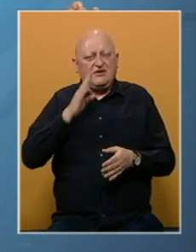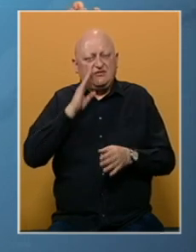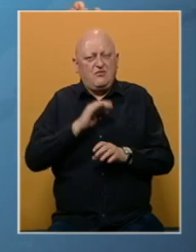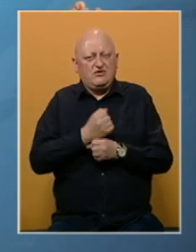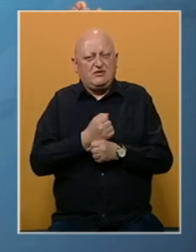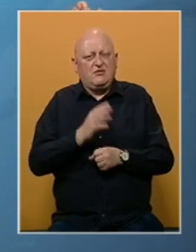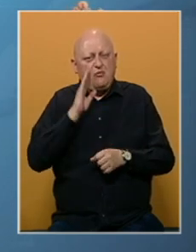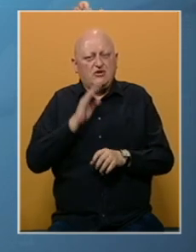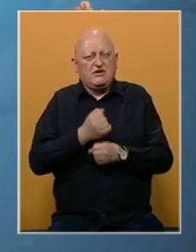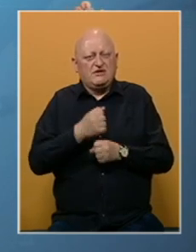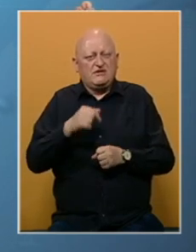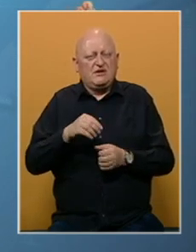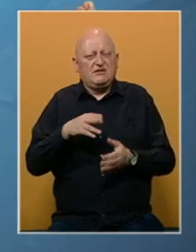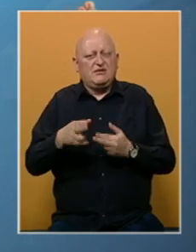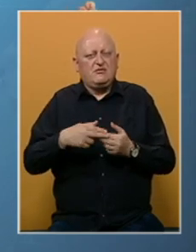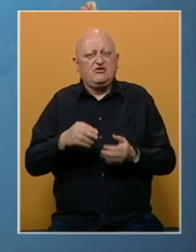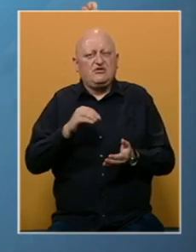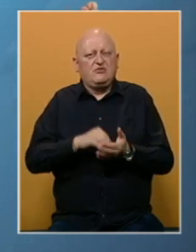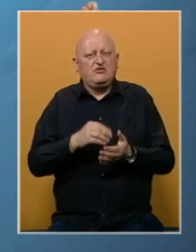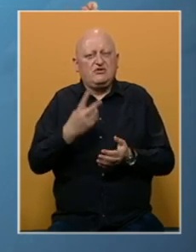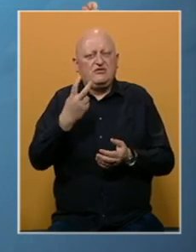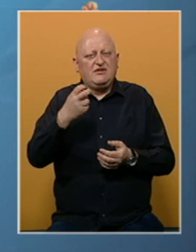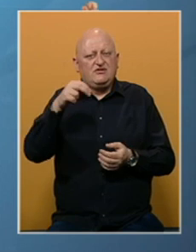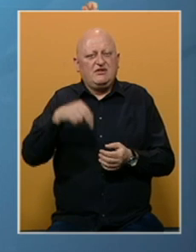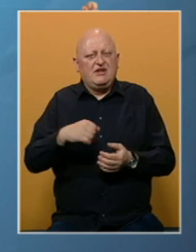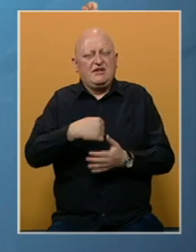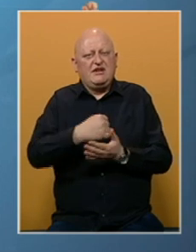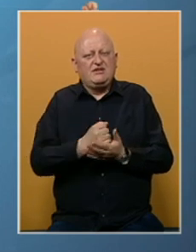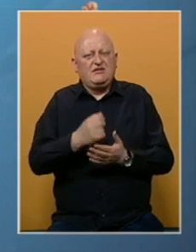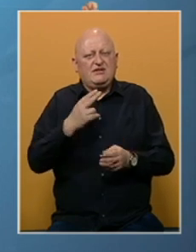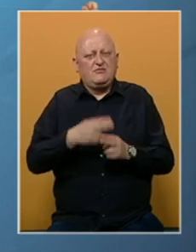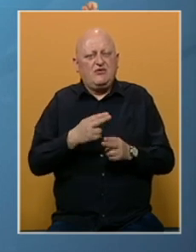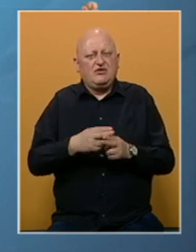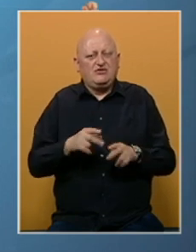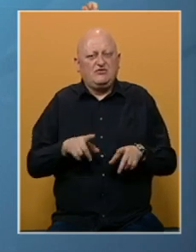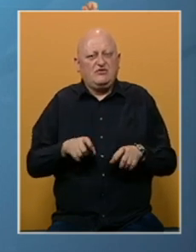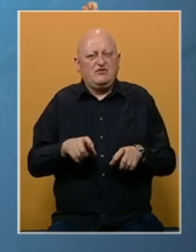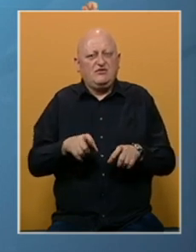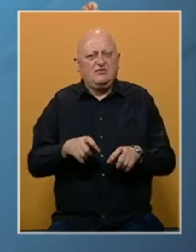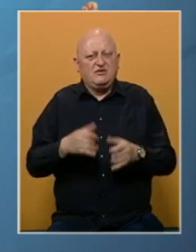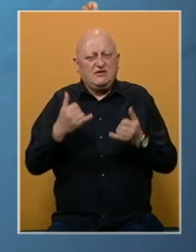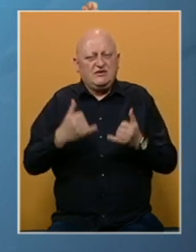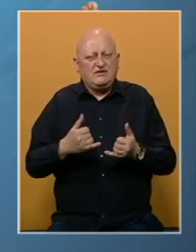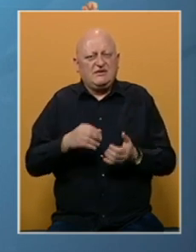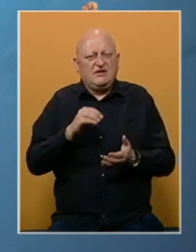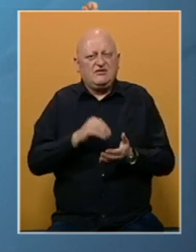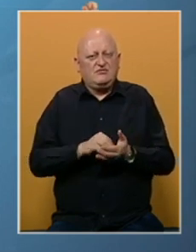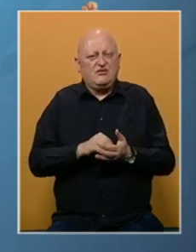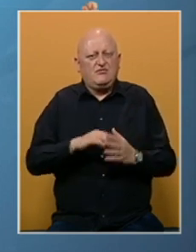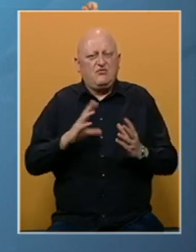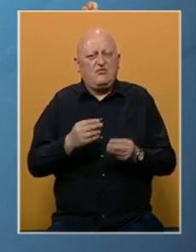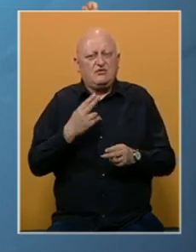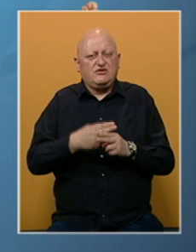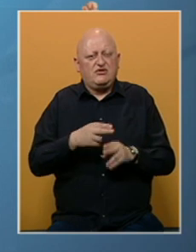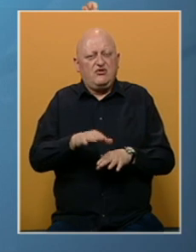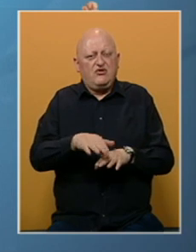javno zdravstvo. BiH se bliži brojci od 200.000 registrovanih zaraženih koronavirusom. S današnjim brojem